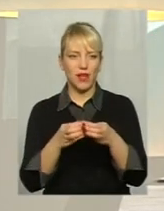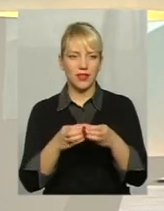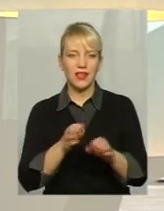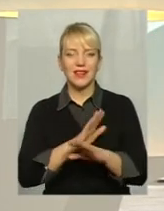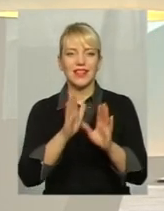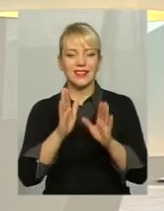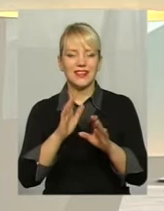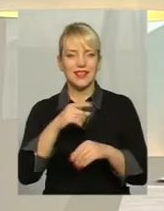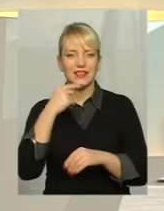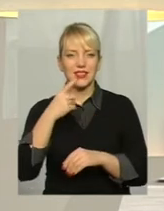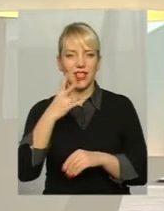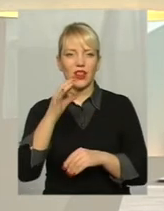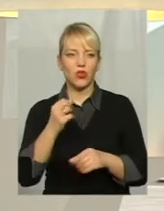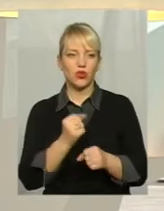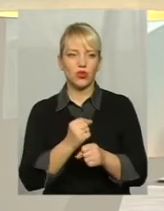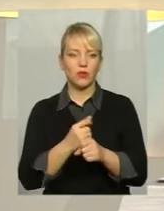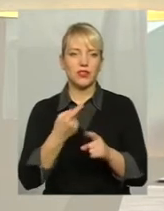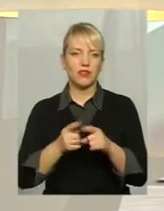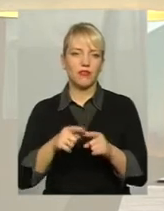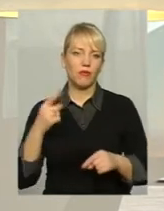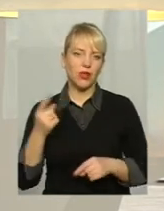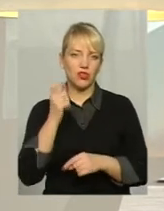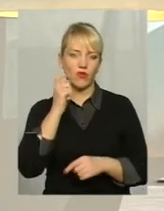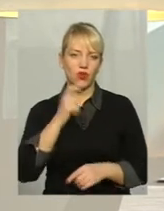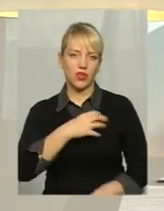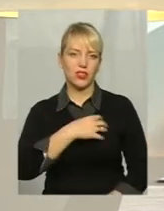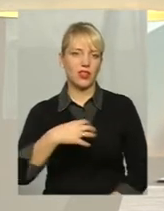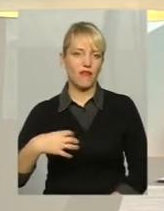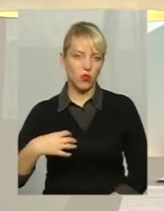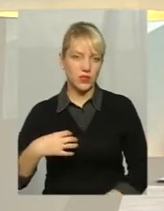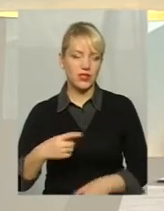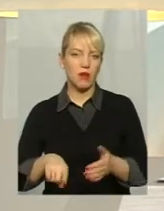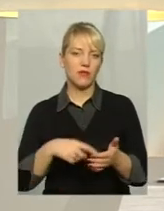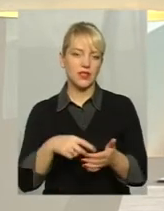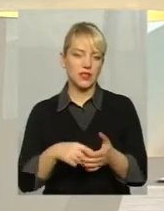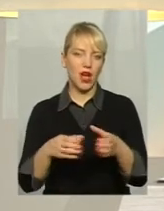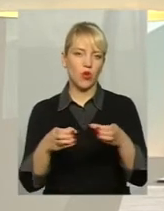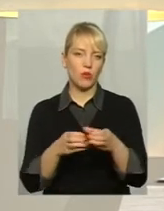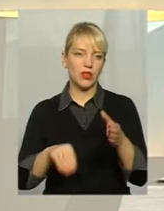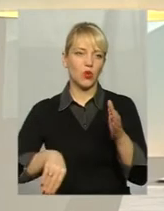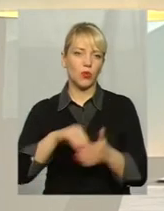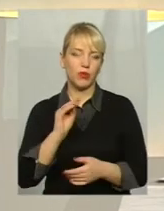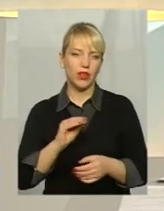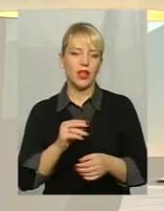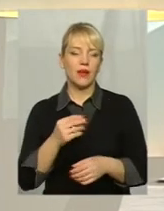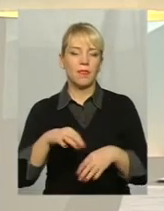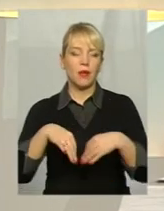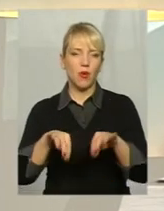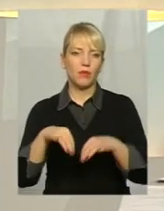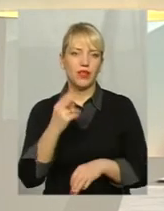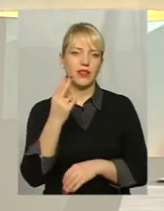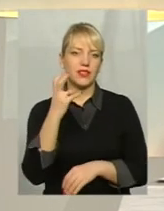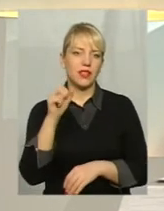сказала, а й зробила це Причому перша в Україні Славуцька міська громада Купила мобільний ЦНАП І тепер